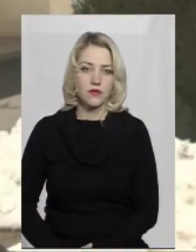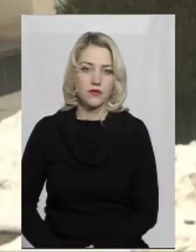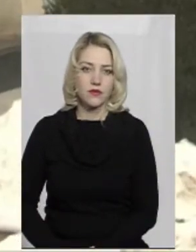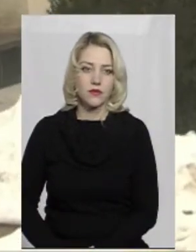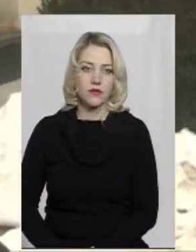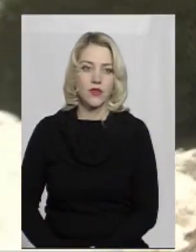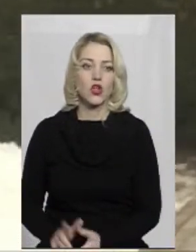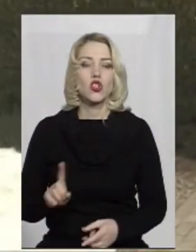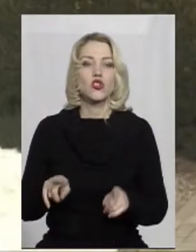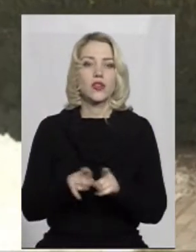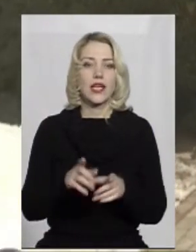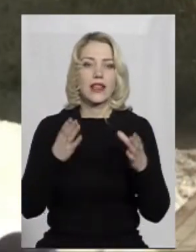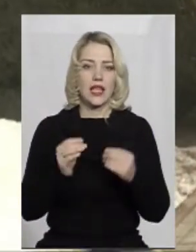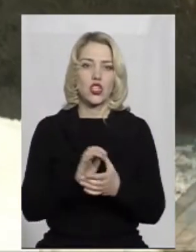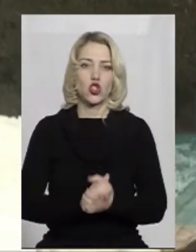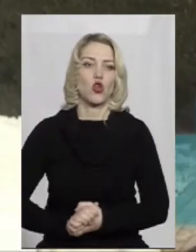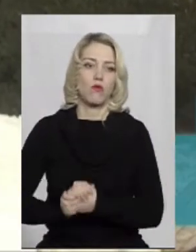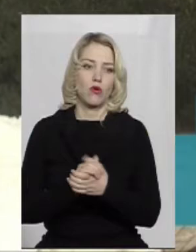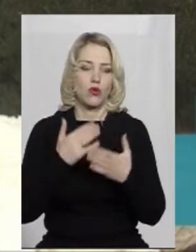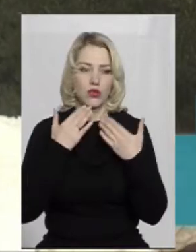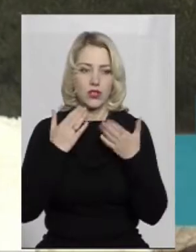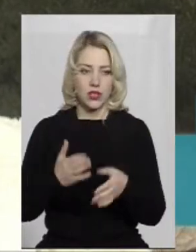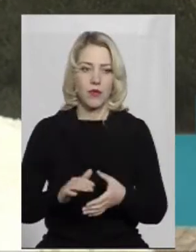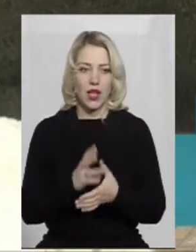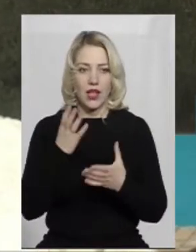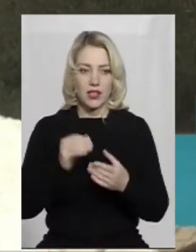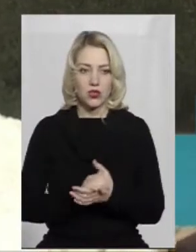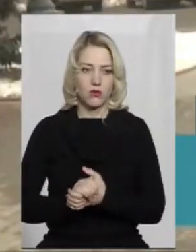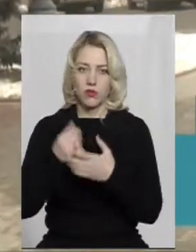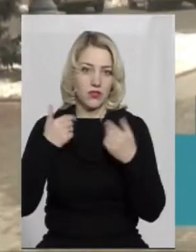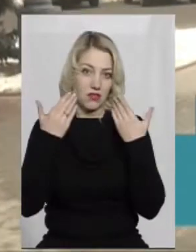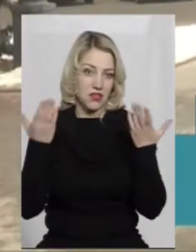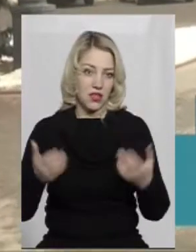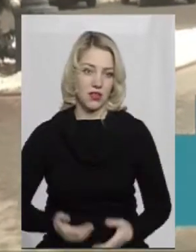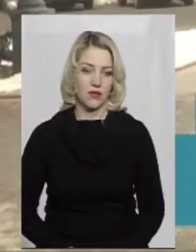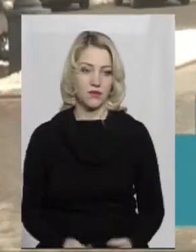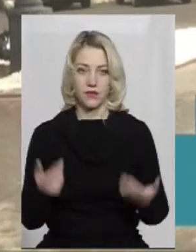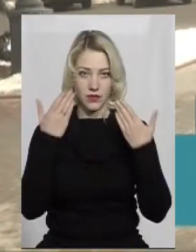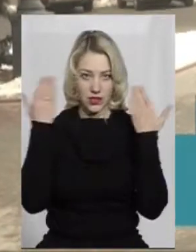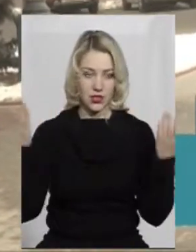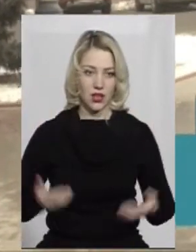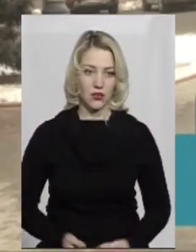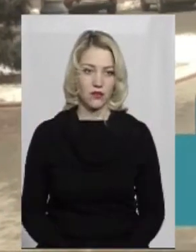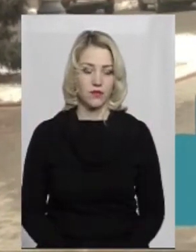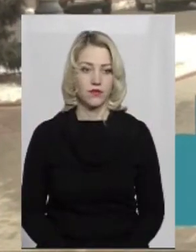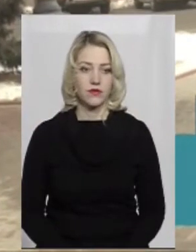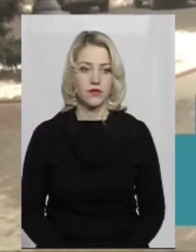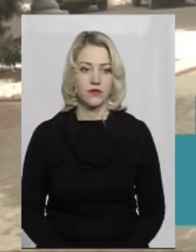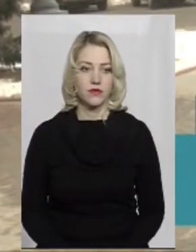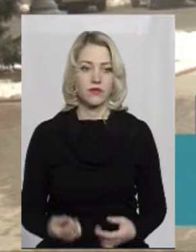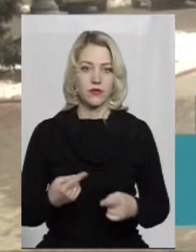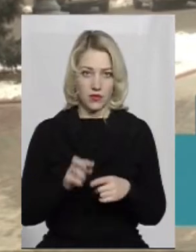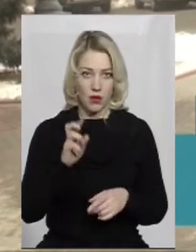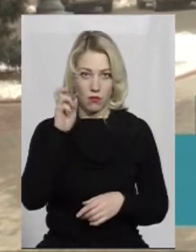Що таке День Соборності? Соборності? Братиш, не знаю. Не знаю. Це про